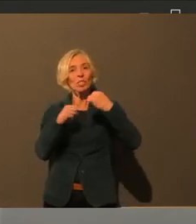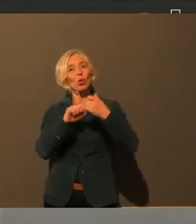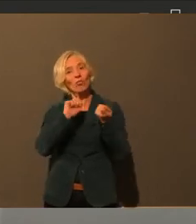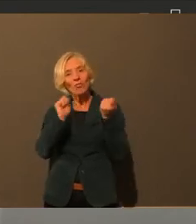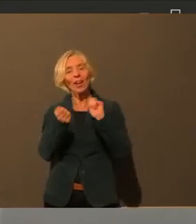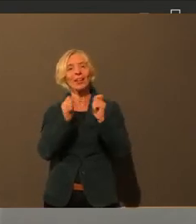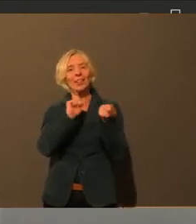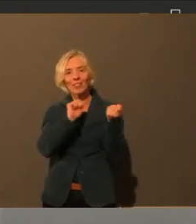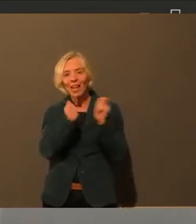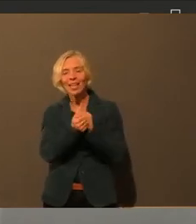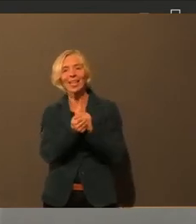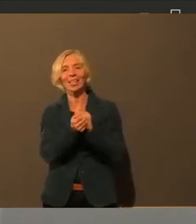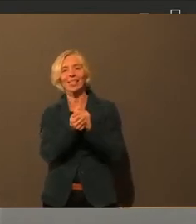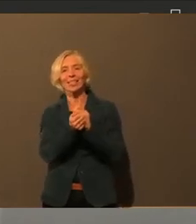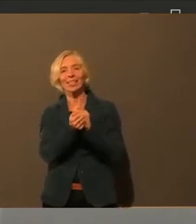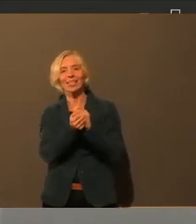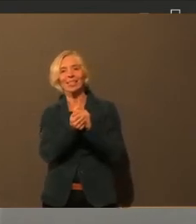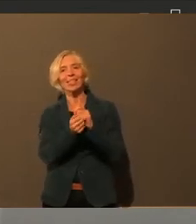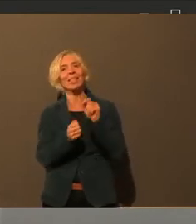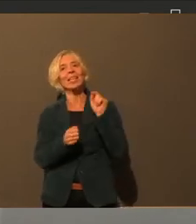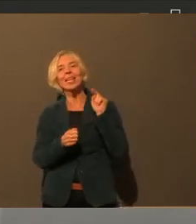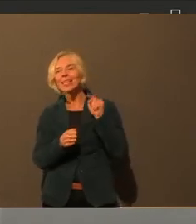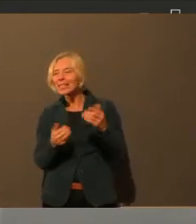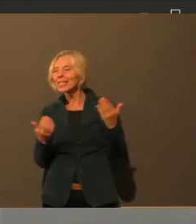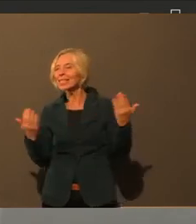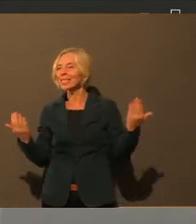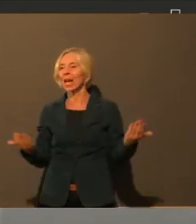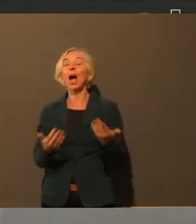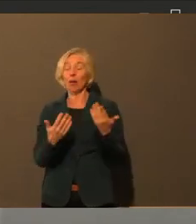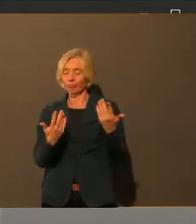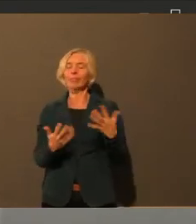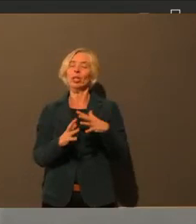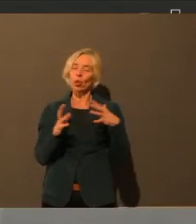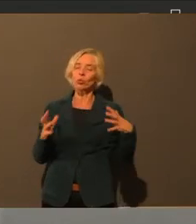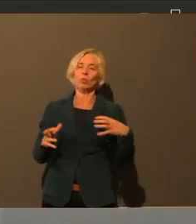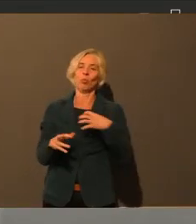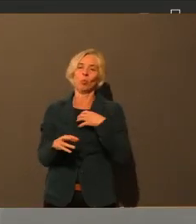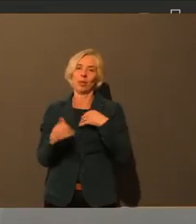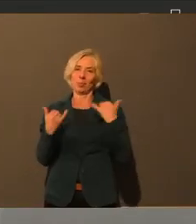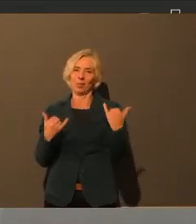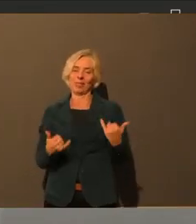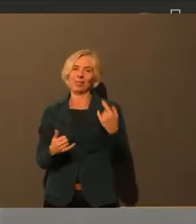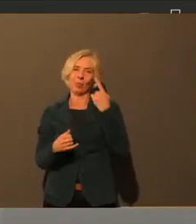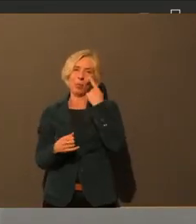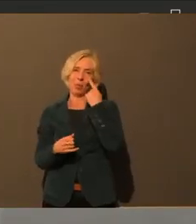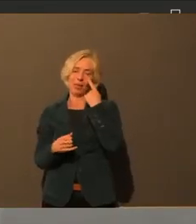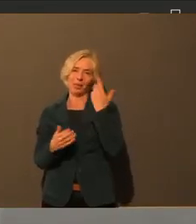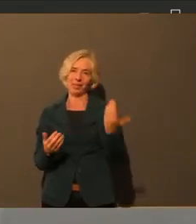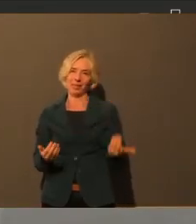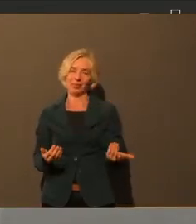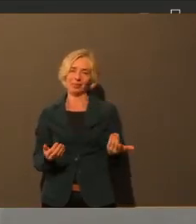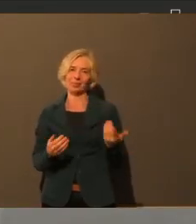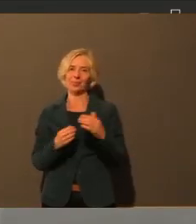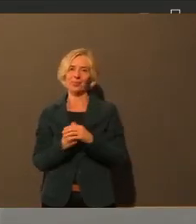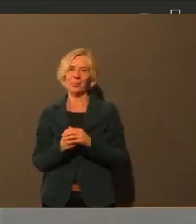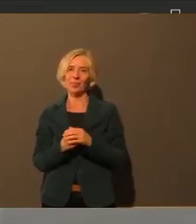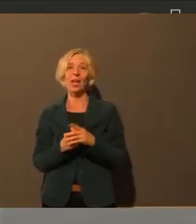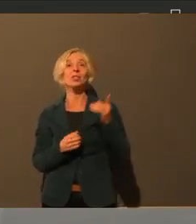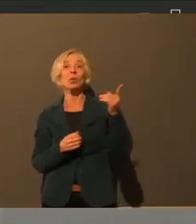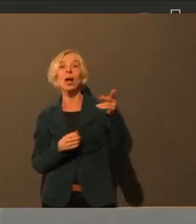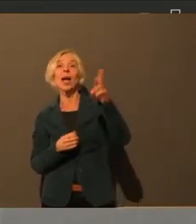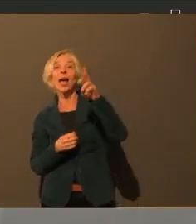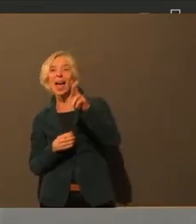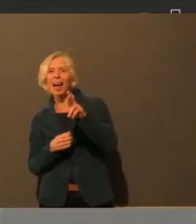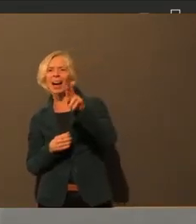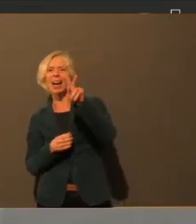große Krux an der ganzen Sache. Ob, also RKI-Mitarbeiter